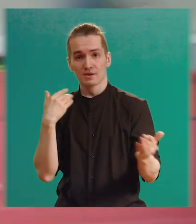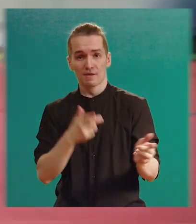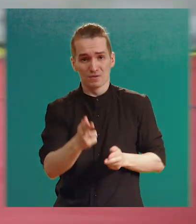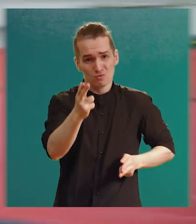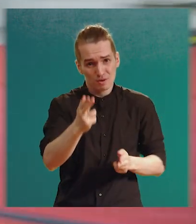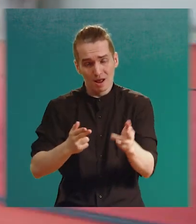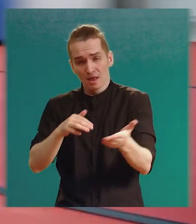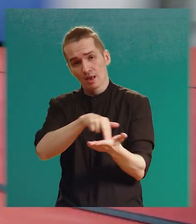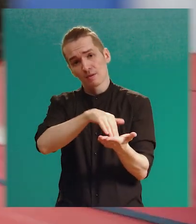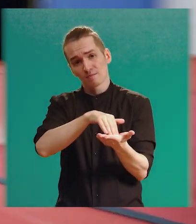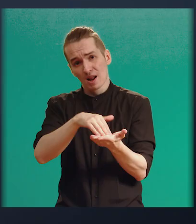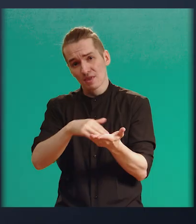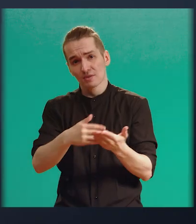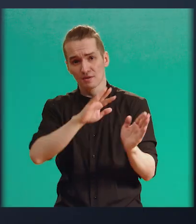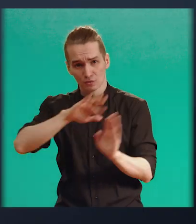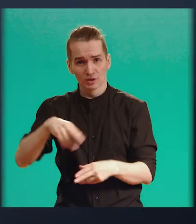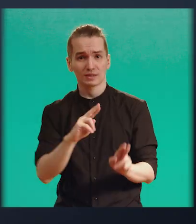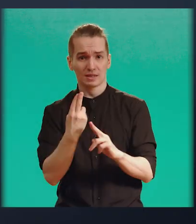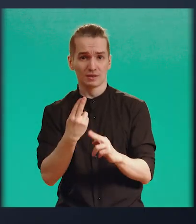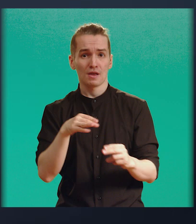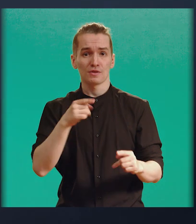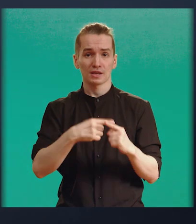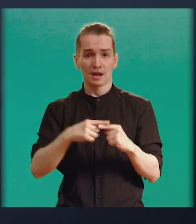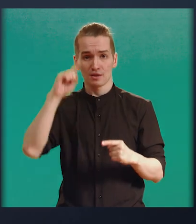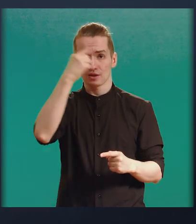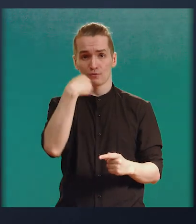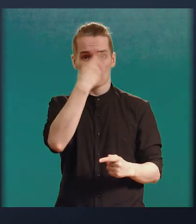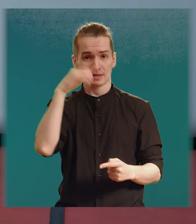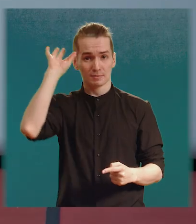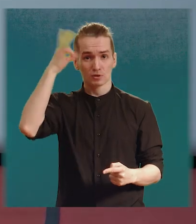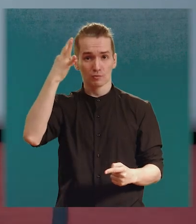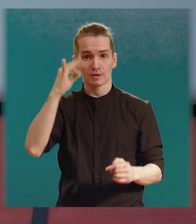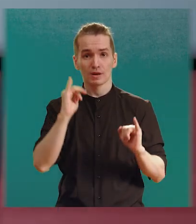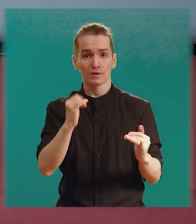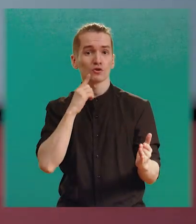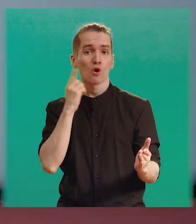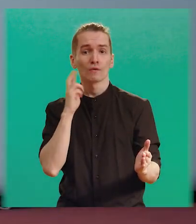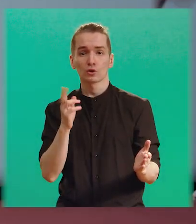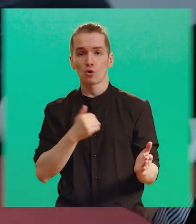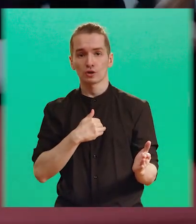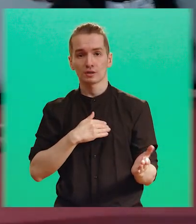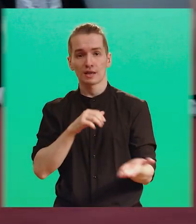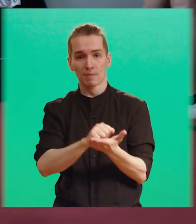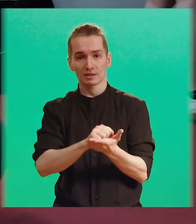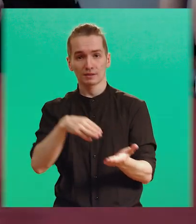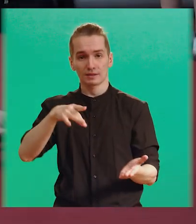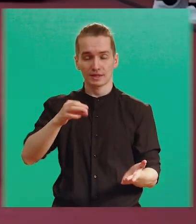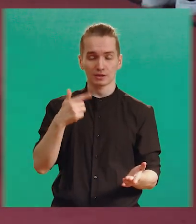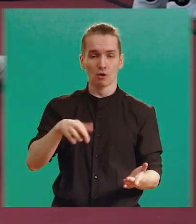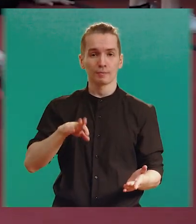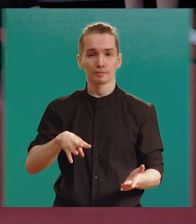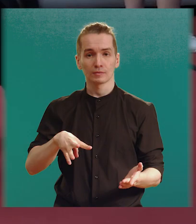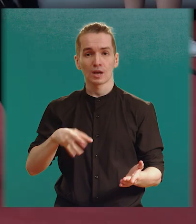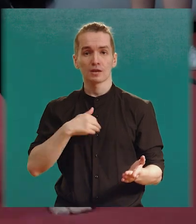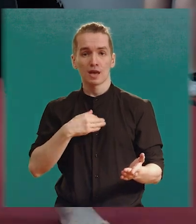в балете, в еще других танцах. Поэтому трикинг — это индивидуальность и безумие. Для новичков, которые хотят начать заниматься трикингом,